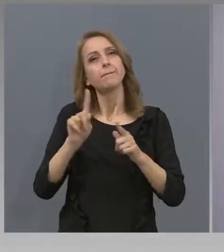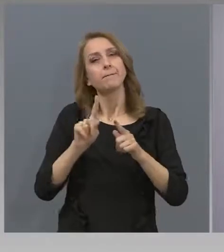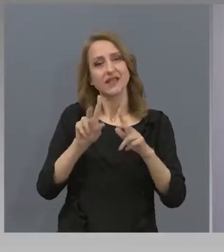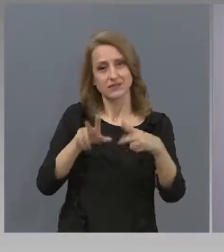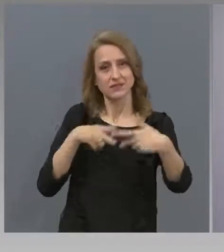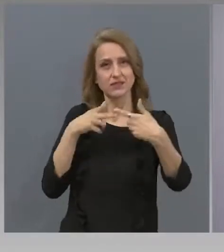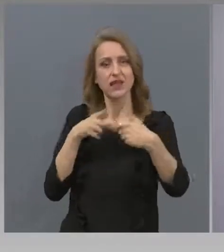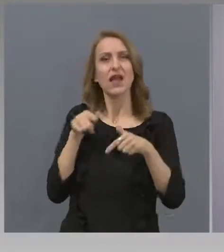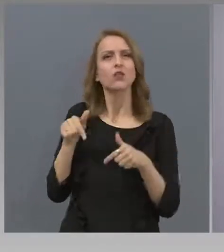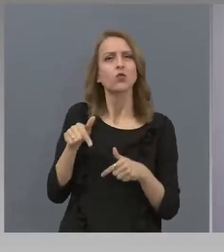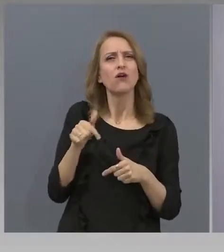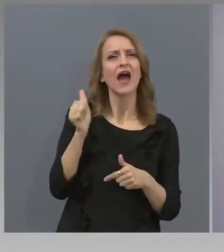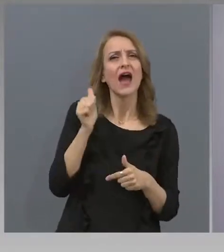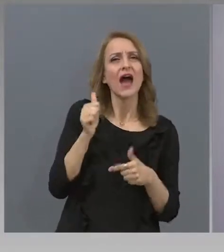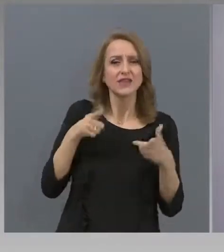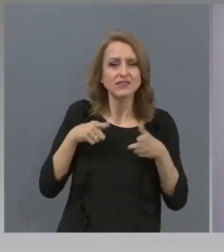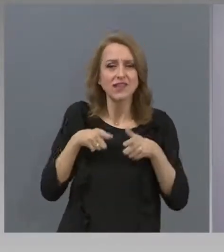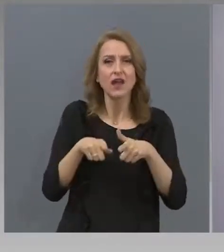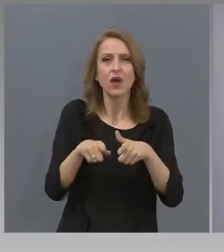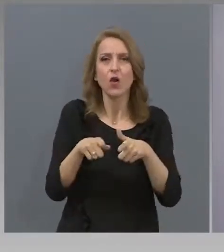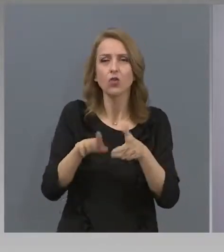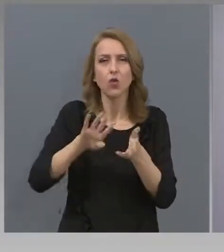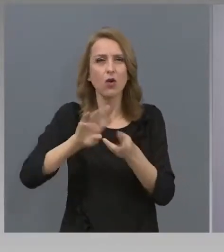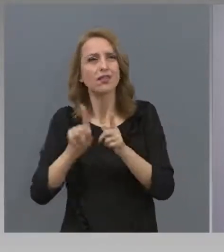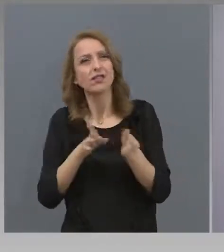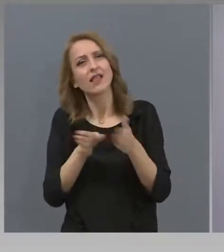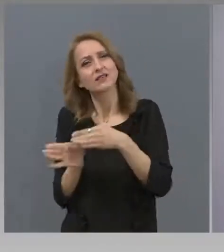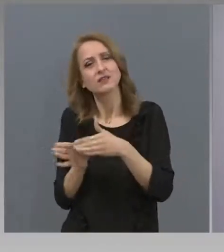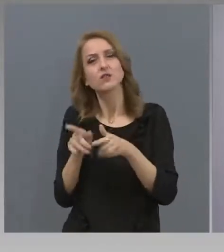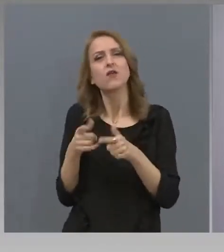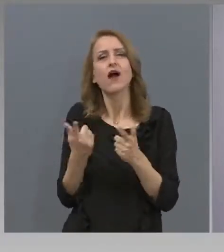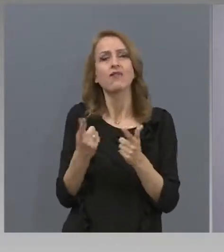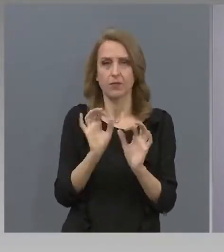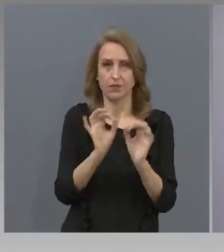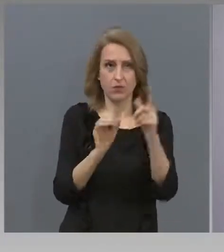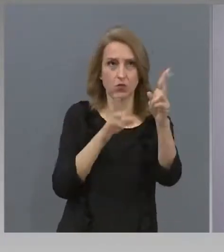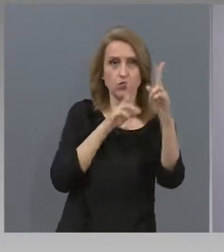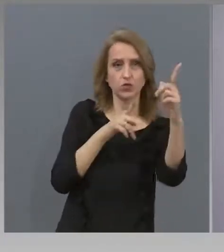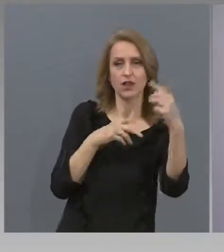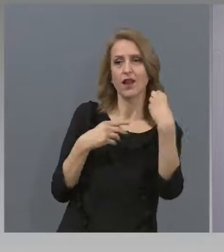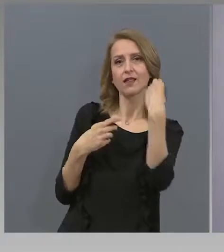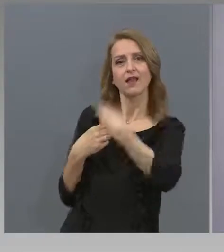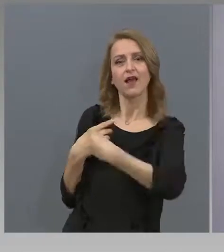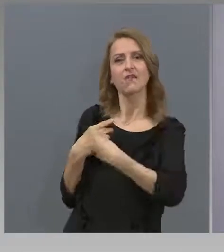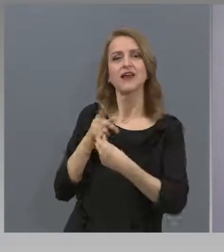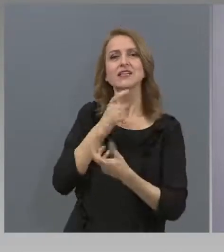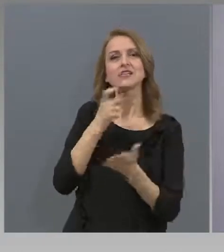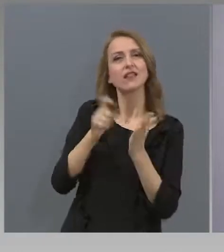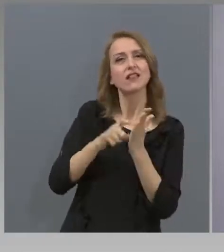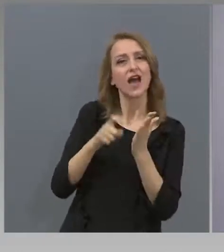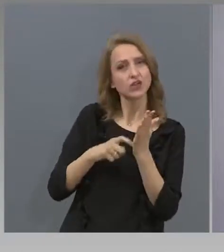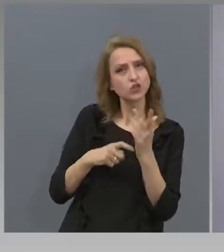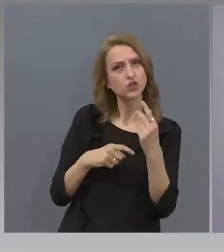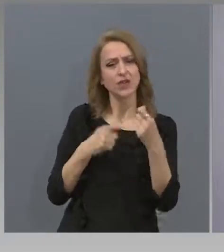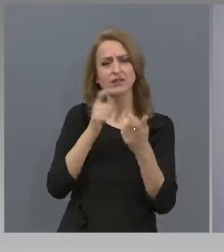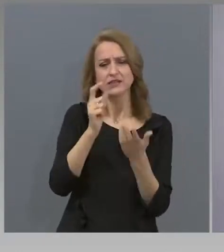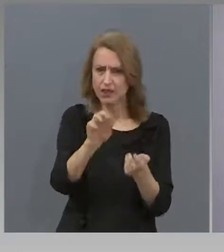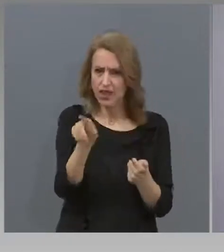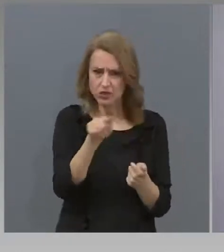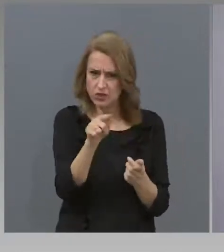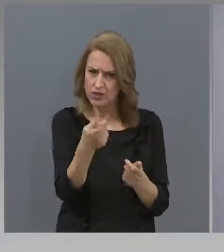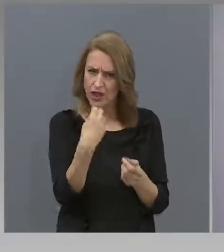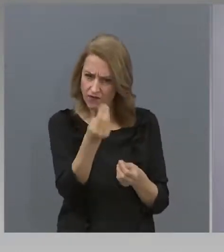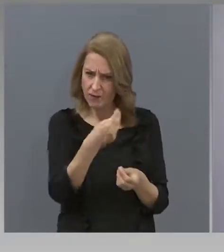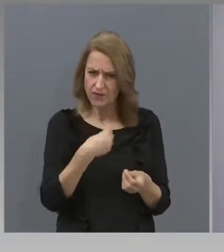асинхронното обучение, то се състои във възлагането на задачи и контрол на изпълнението им от страна на